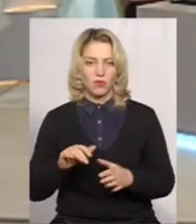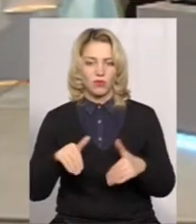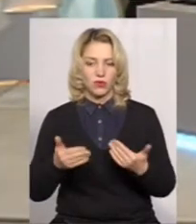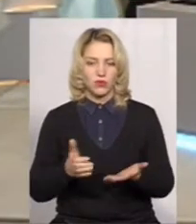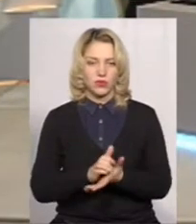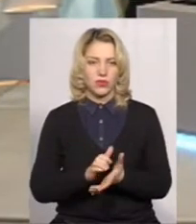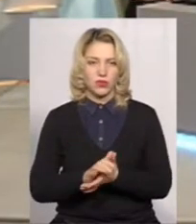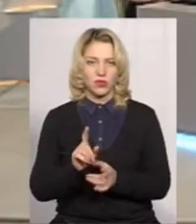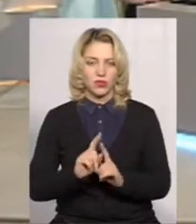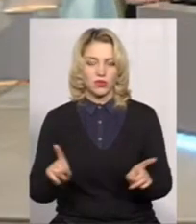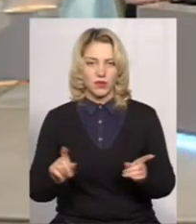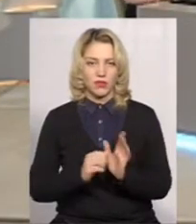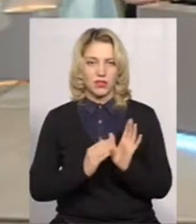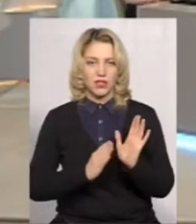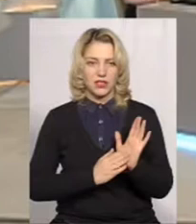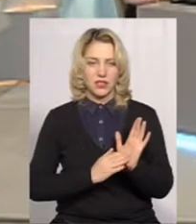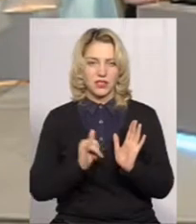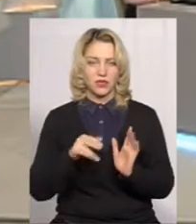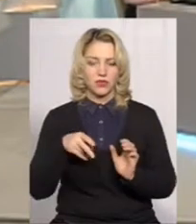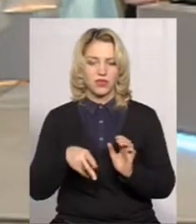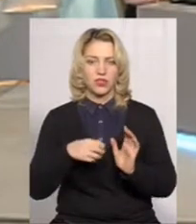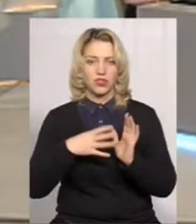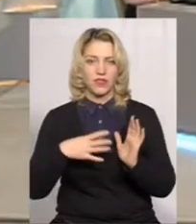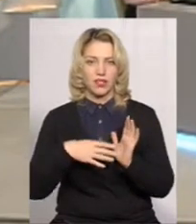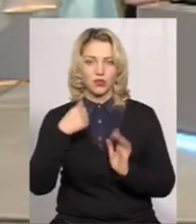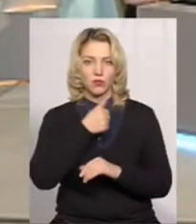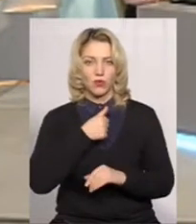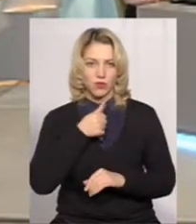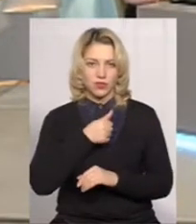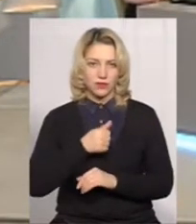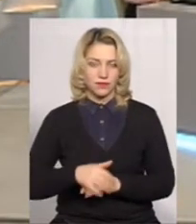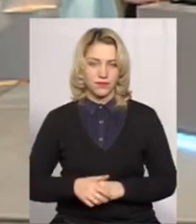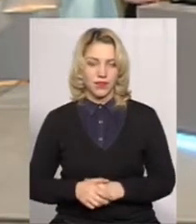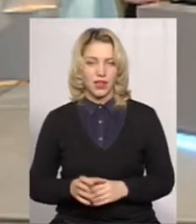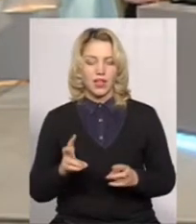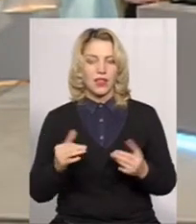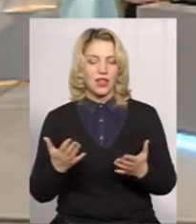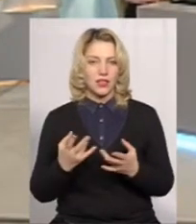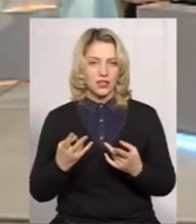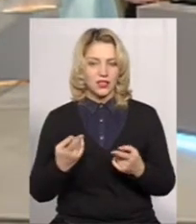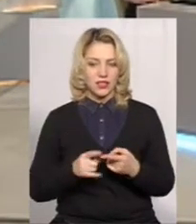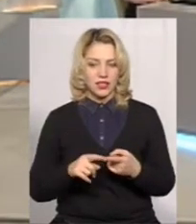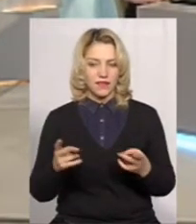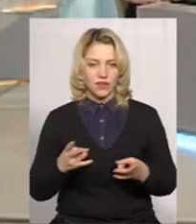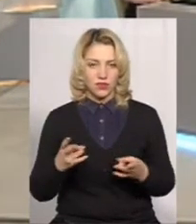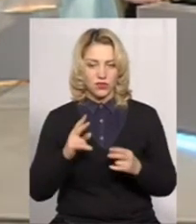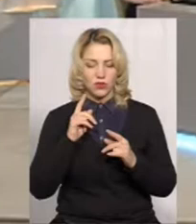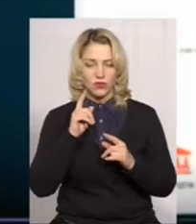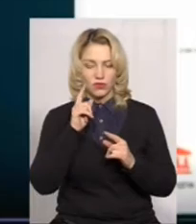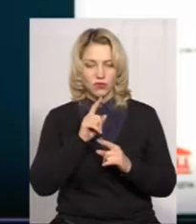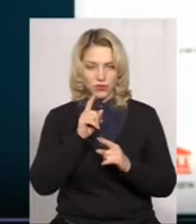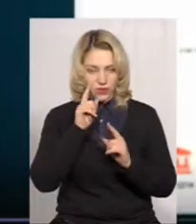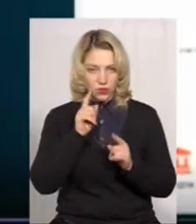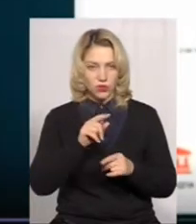ознайомитися з особливостями реєстрації у 2019 році. На які з них варто звернути особливу